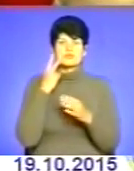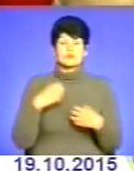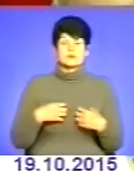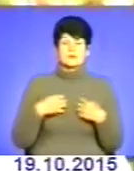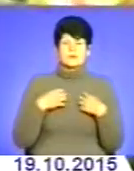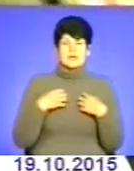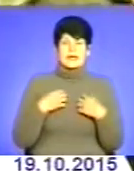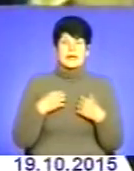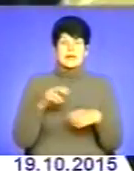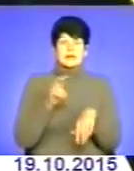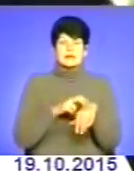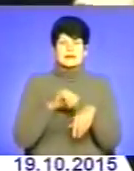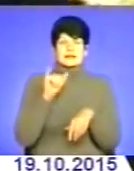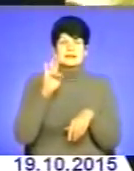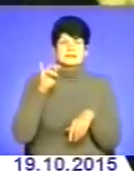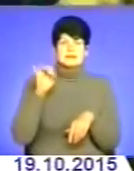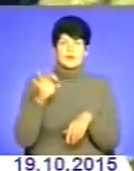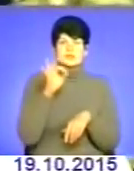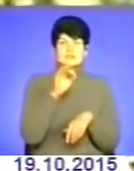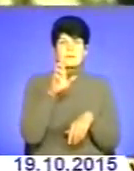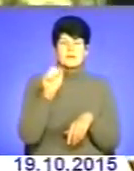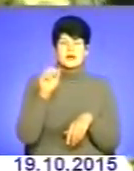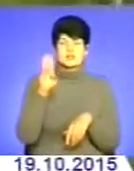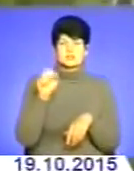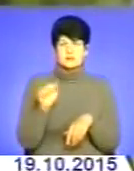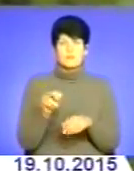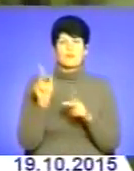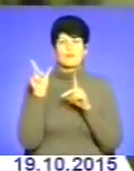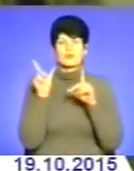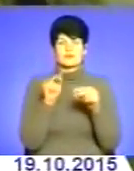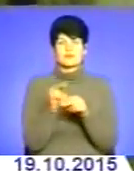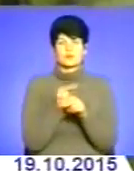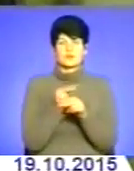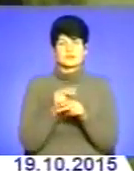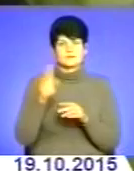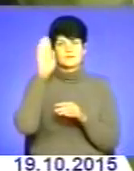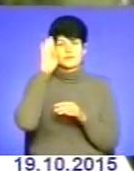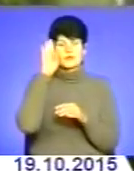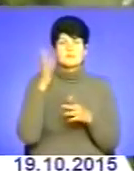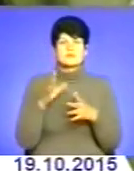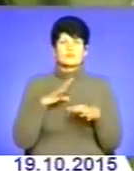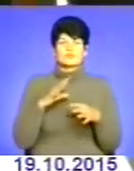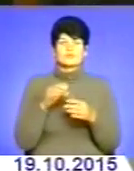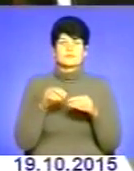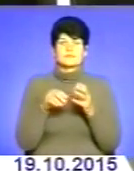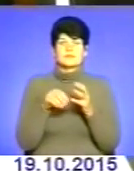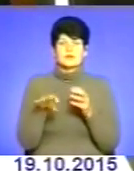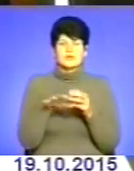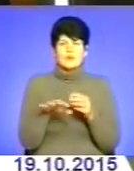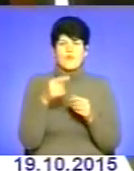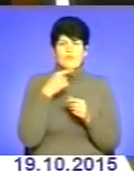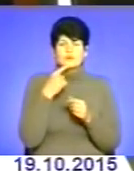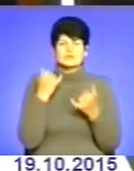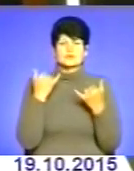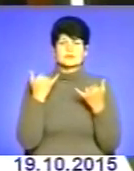Лікар-інтерн Олександр Башта в зому АТО поїхав лікувати бійців добровольцем Служив у Пісках на Донеччині Хлопець каже, що уже